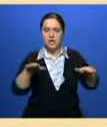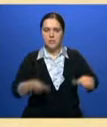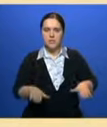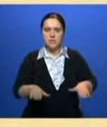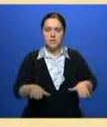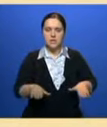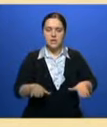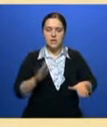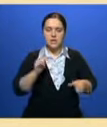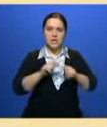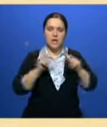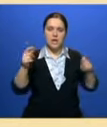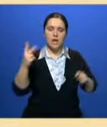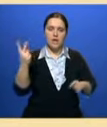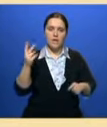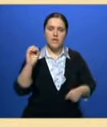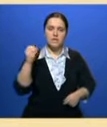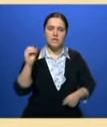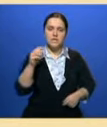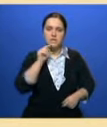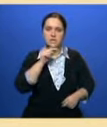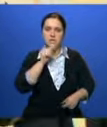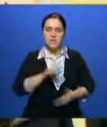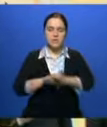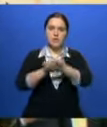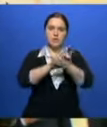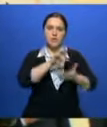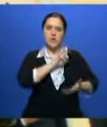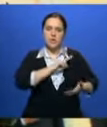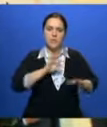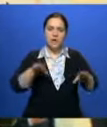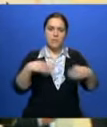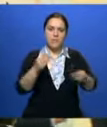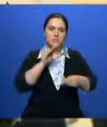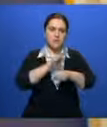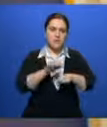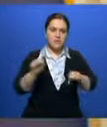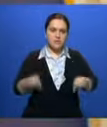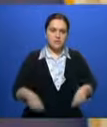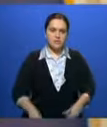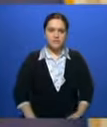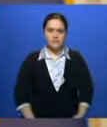созданный и вновь заработавший Евразийский экономический союз предоставляет такие дополнительные возможности.